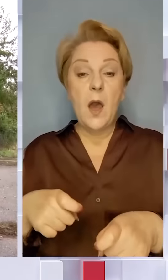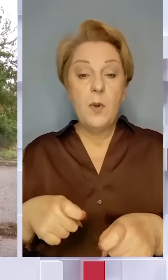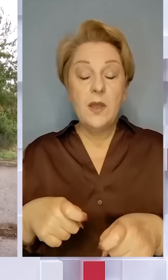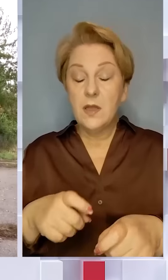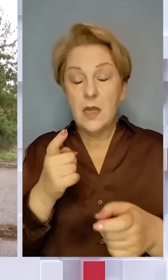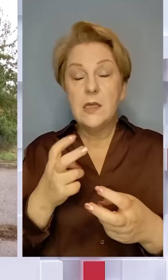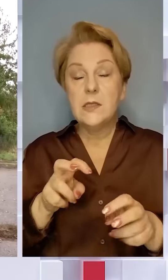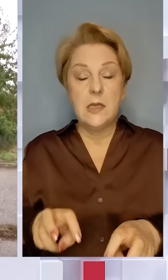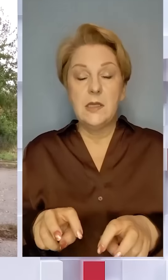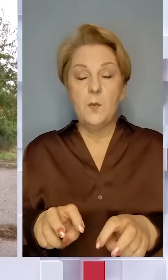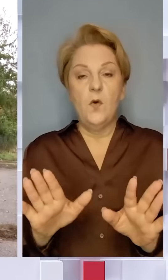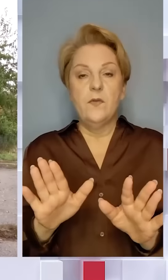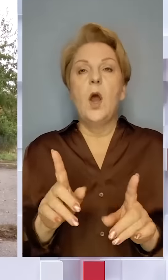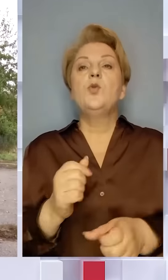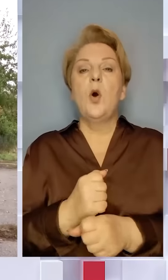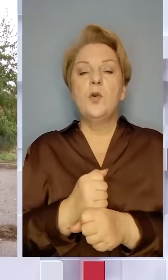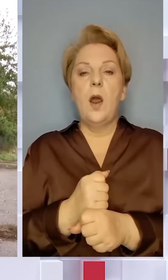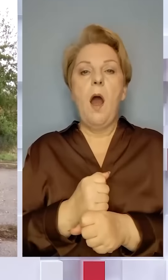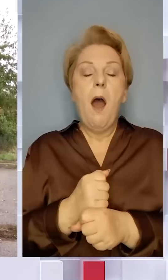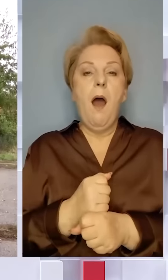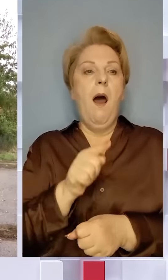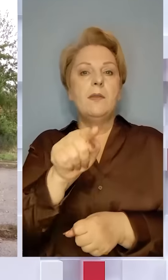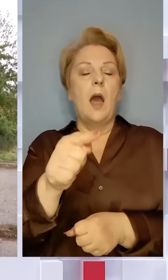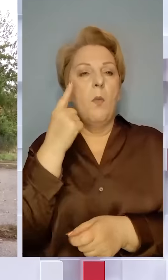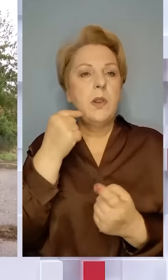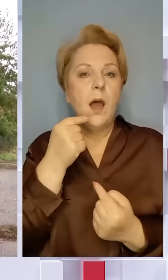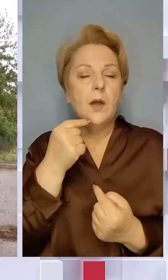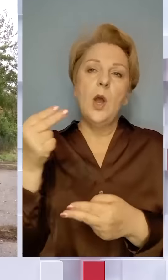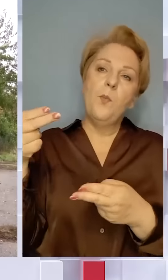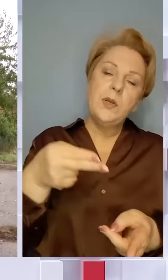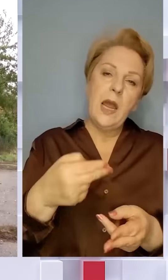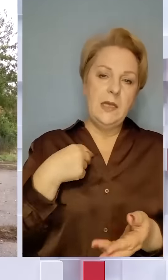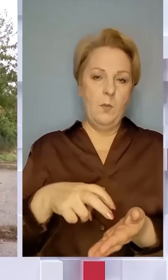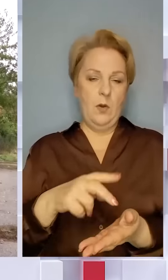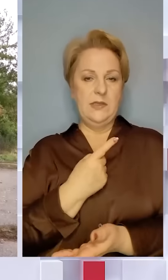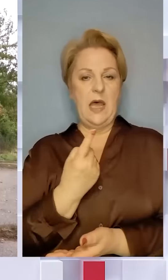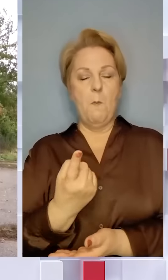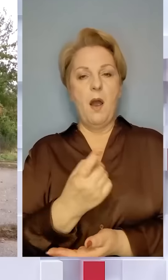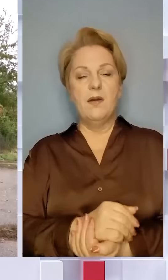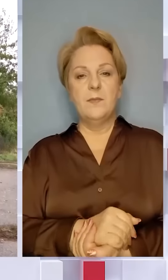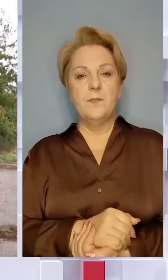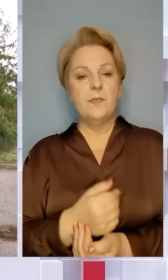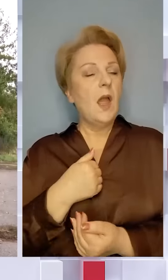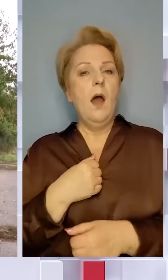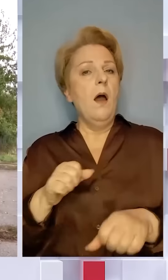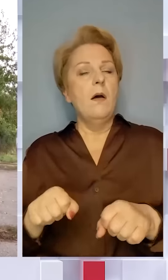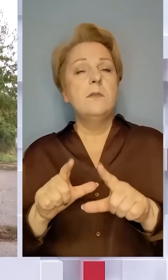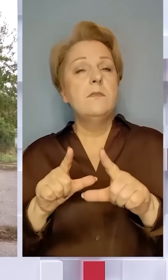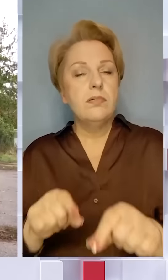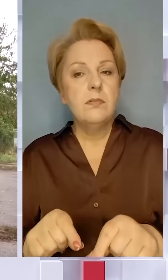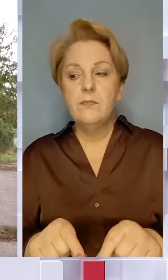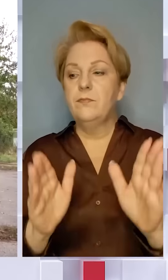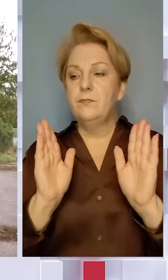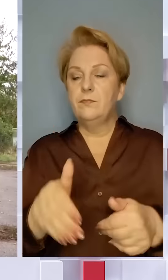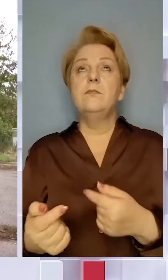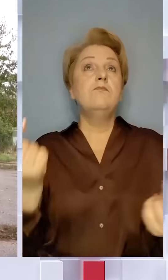хаті, і сидимо, що робить? А та плаче, приїдь, бо я боюся. Вона ж сама, летю, хай